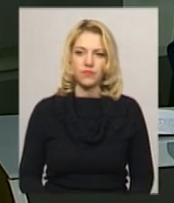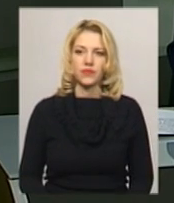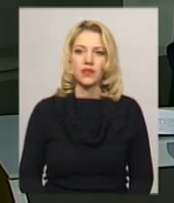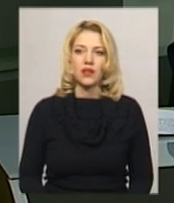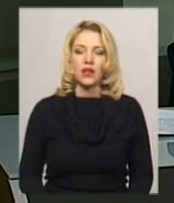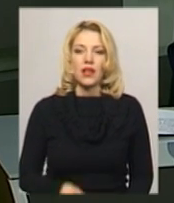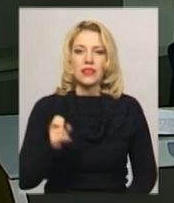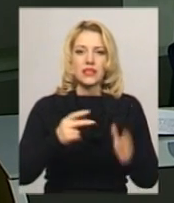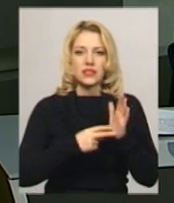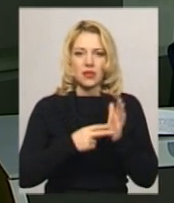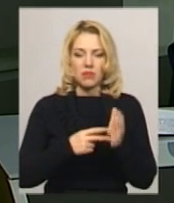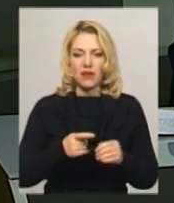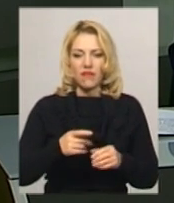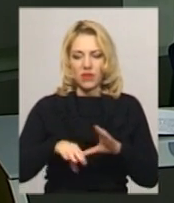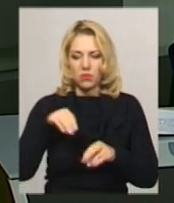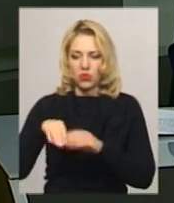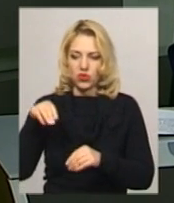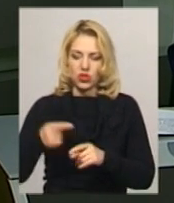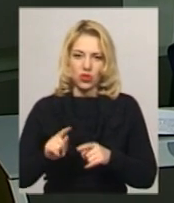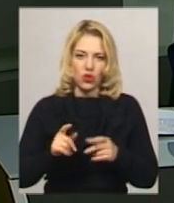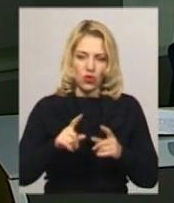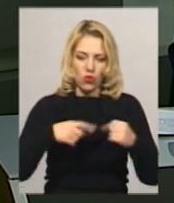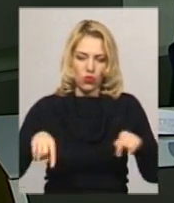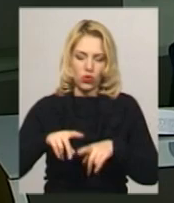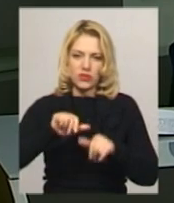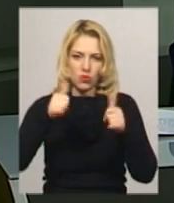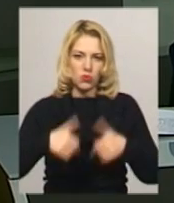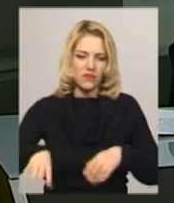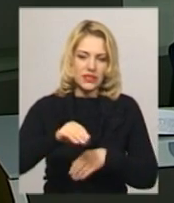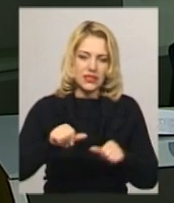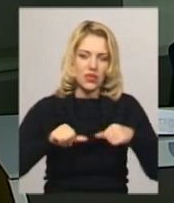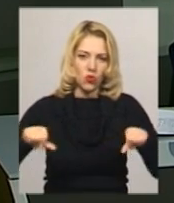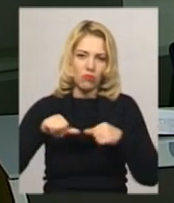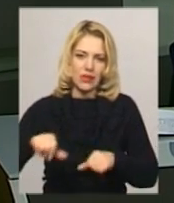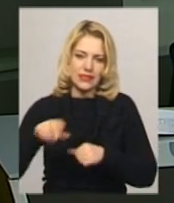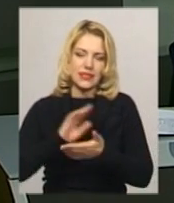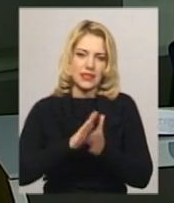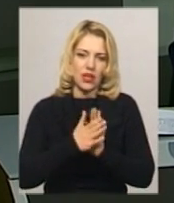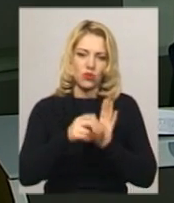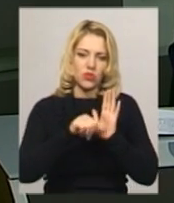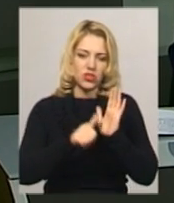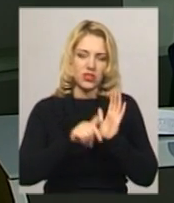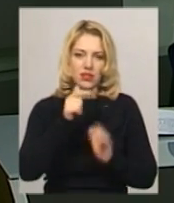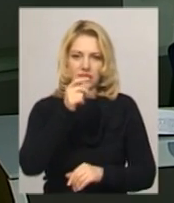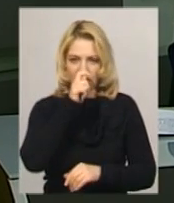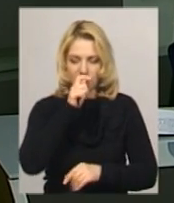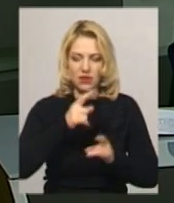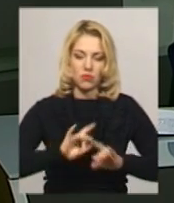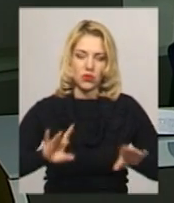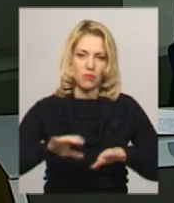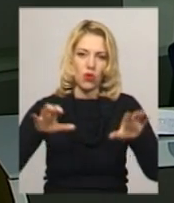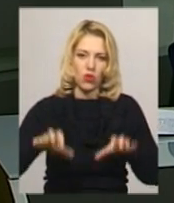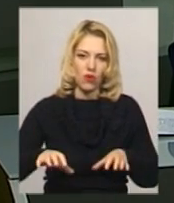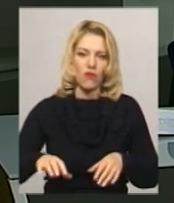На семи виборчих округах Хмельницької області сформовані усі дільничні виборчі комісії станом на 16 квітня. Про це повідомив голова